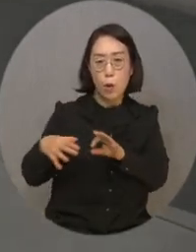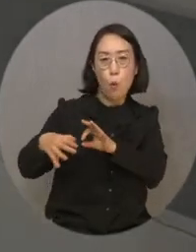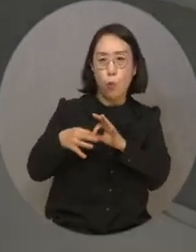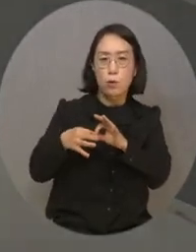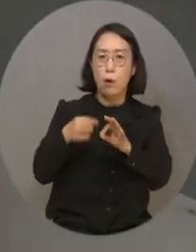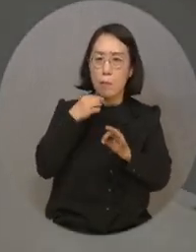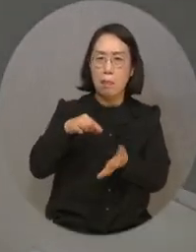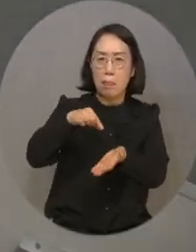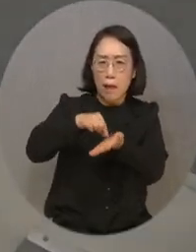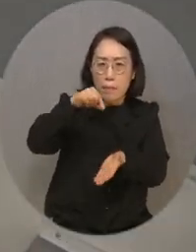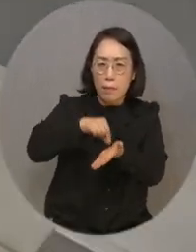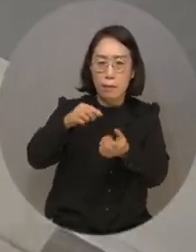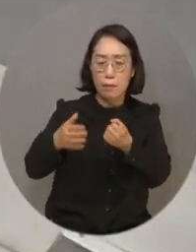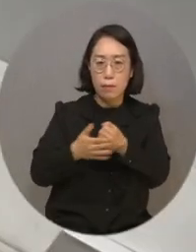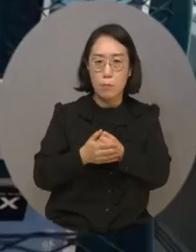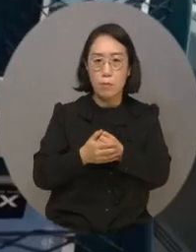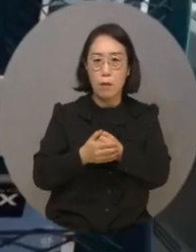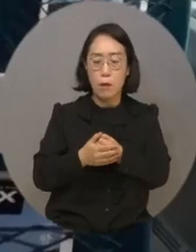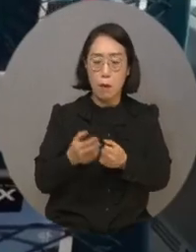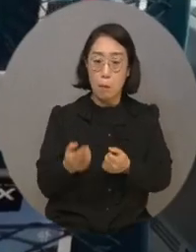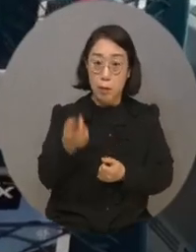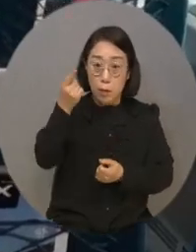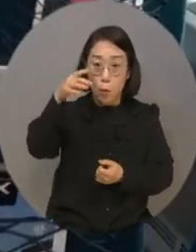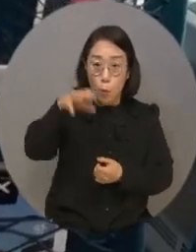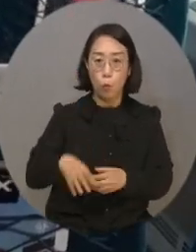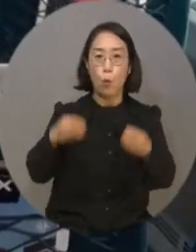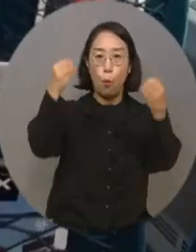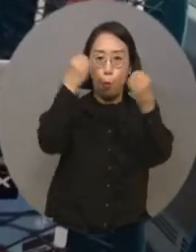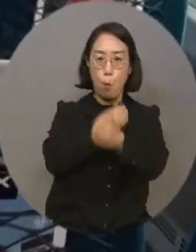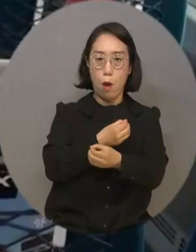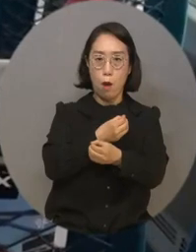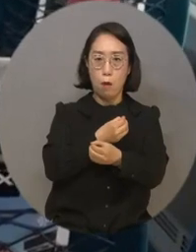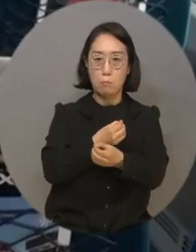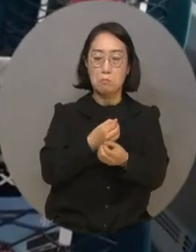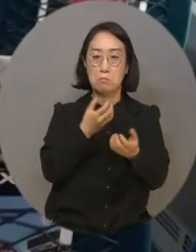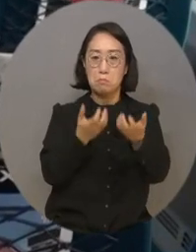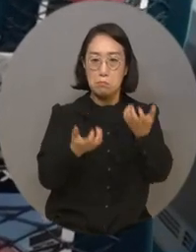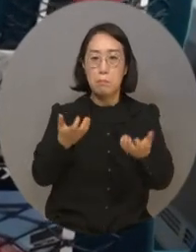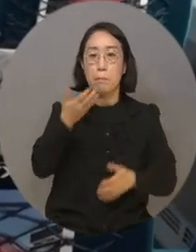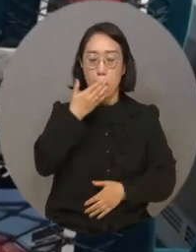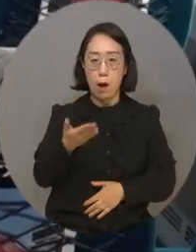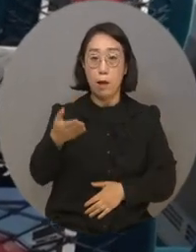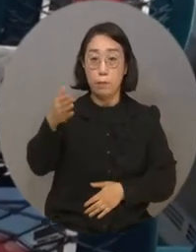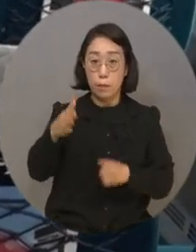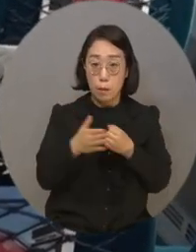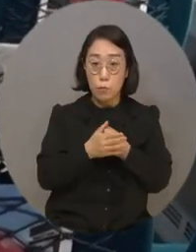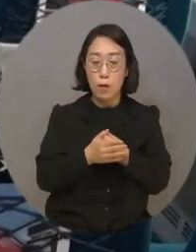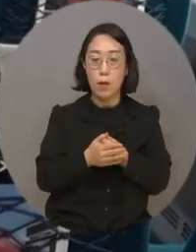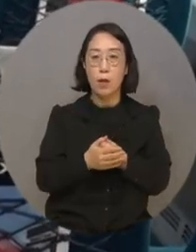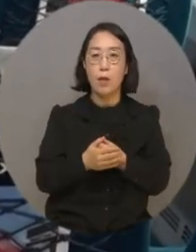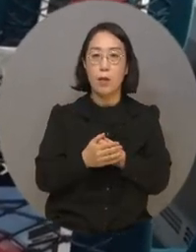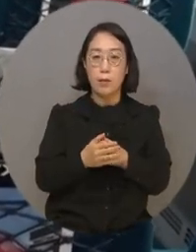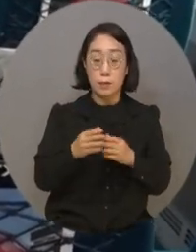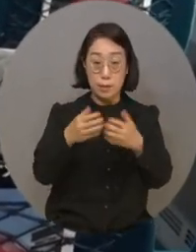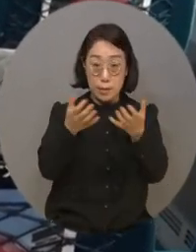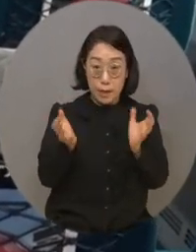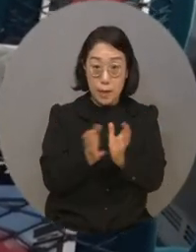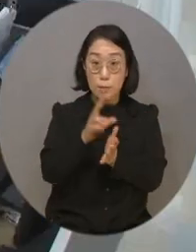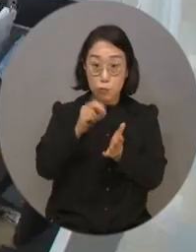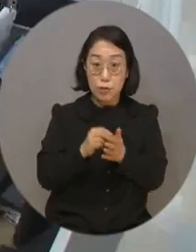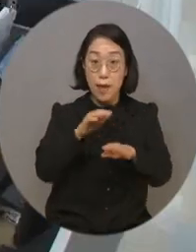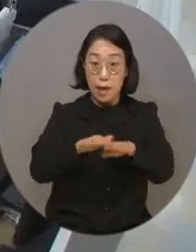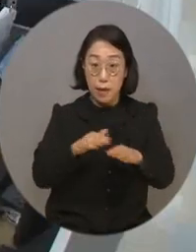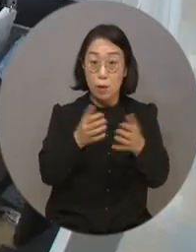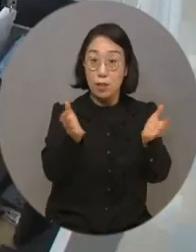설비만 갖추고 있어 얼핏 빈 공간으로 오해하기 쉽다는 겁니다. 이에 지난달 28일 장애인 제도 개선 솔루션은